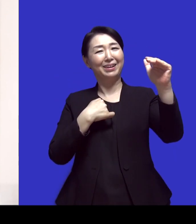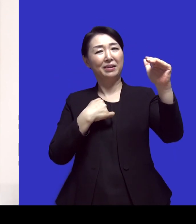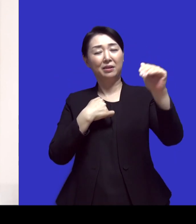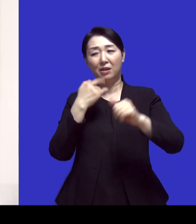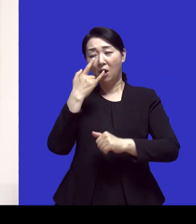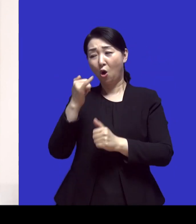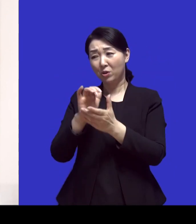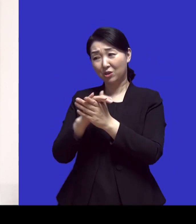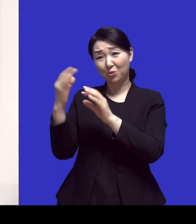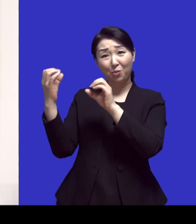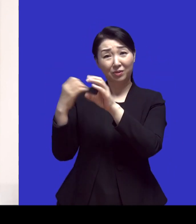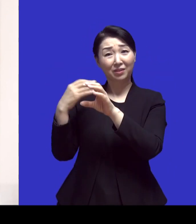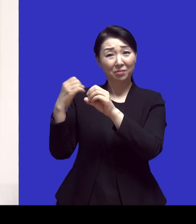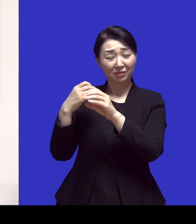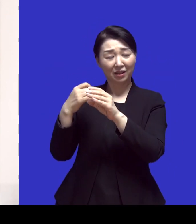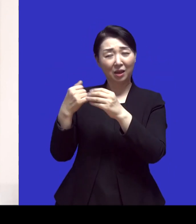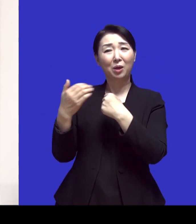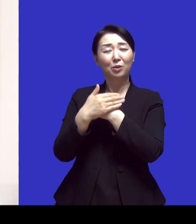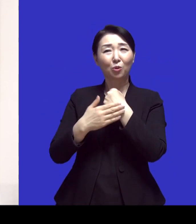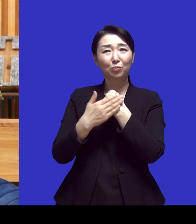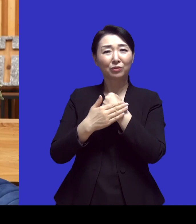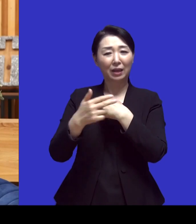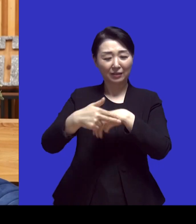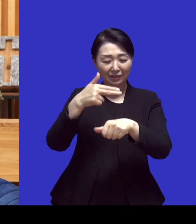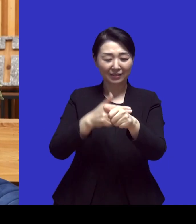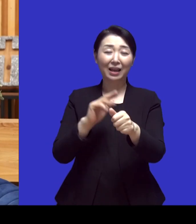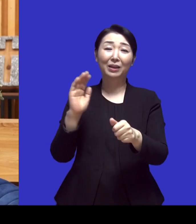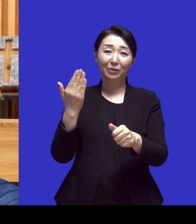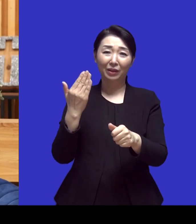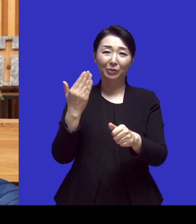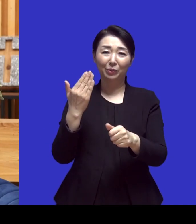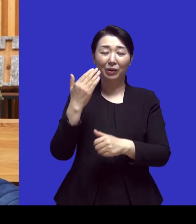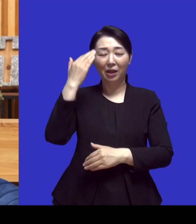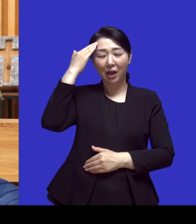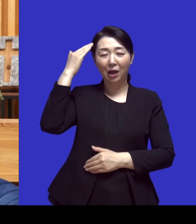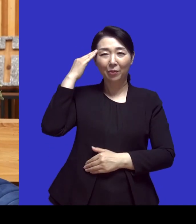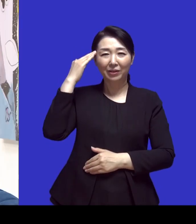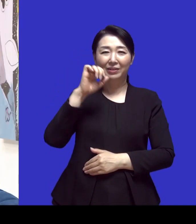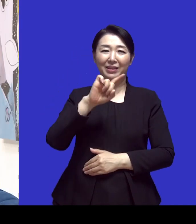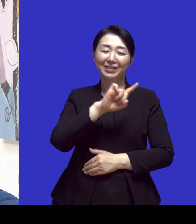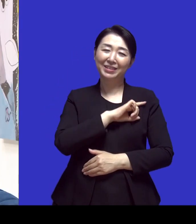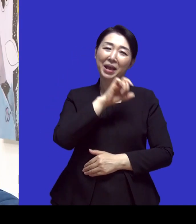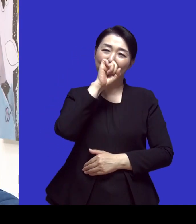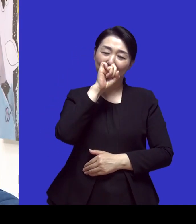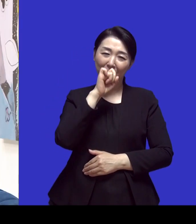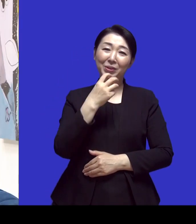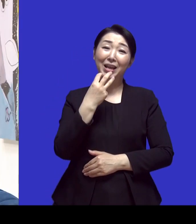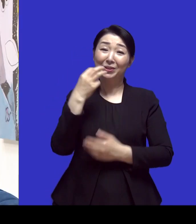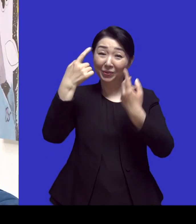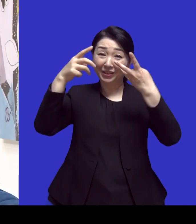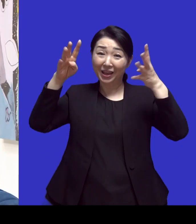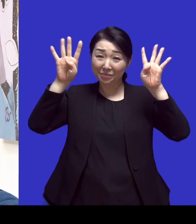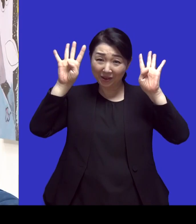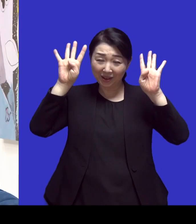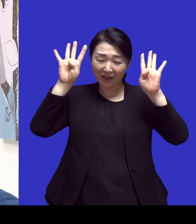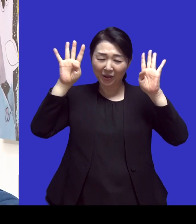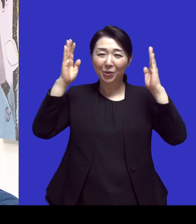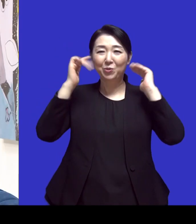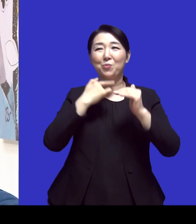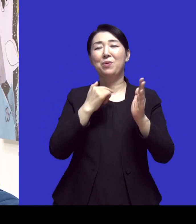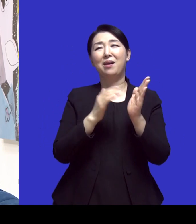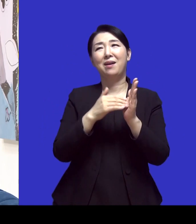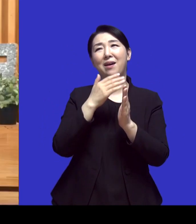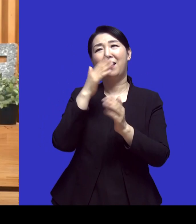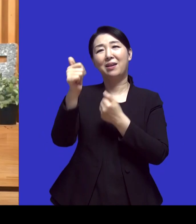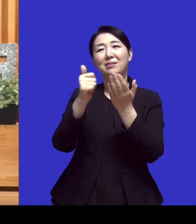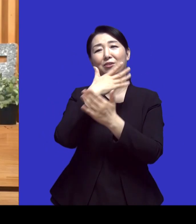기도응답으로 훌륭한 의사도 되셨고 우리나라에서 가장 좋은 대학교에서 공부도 하셨고 하나님께서 큰 축복을